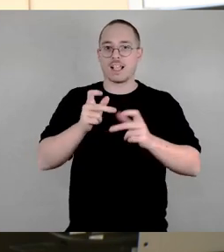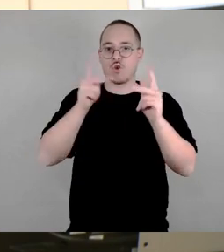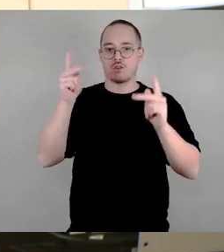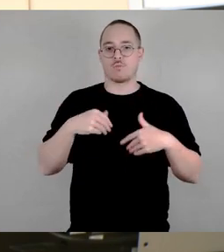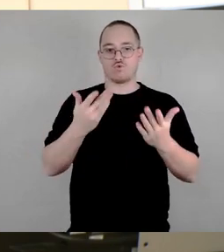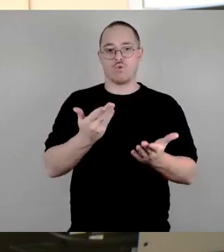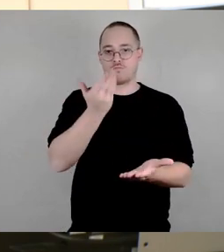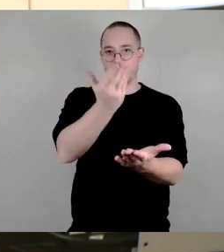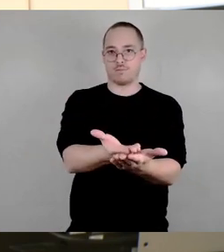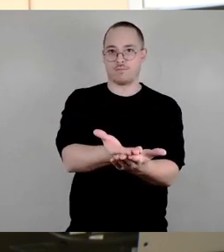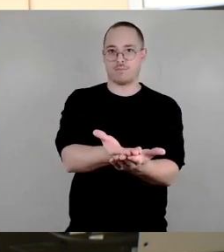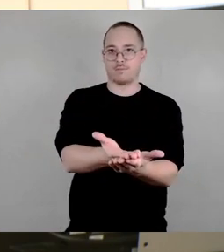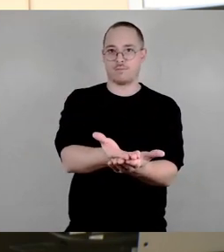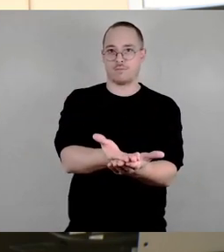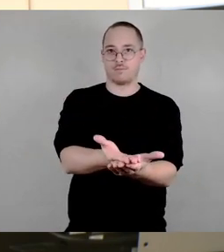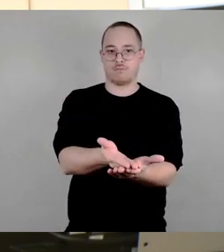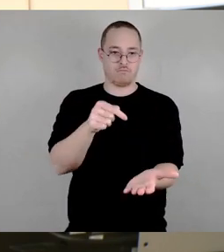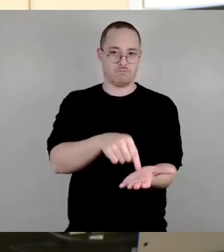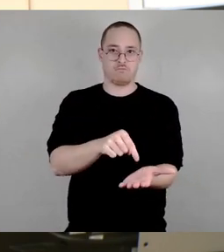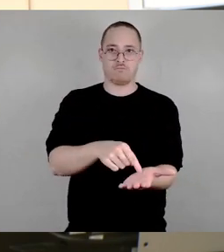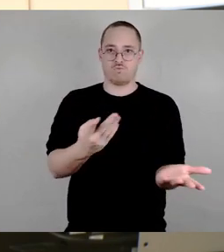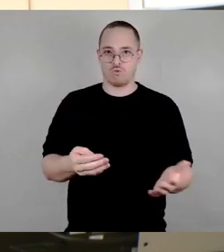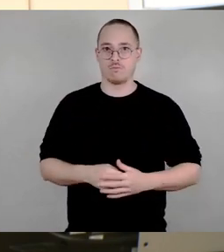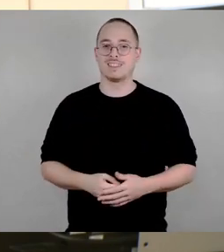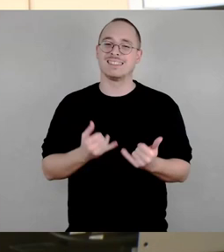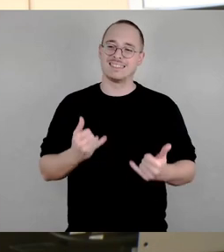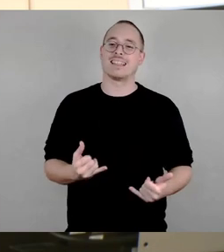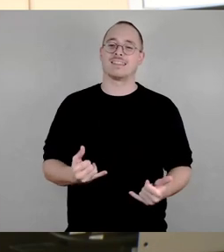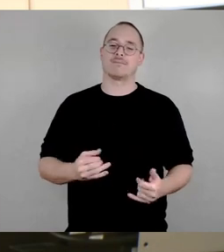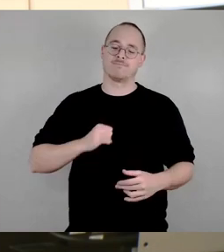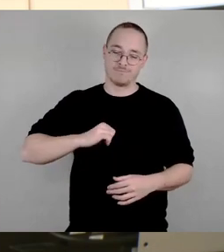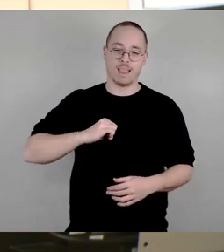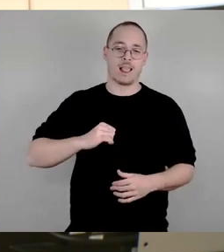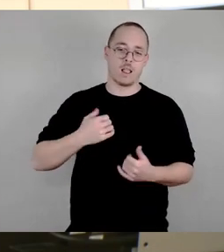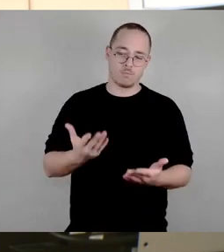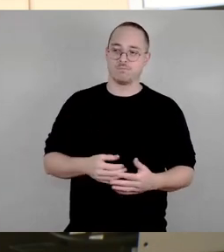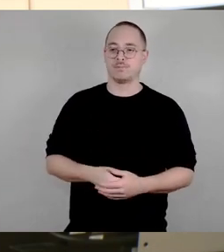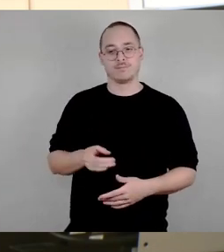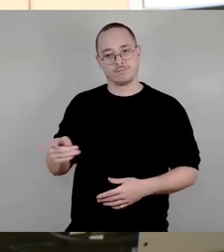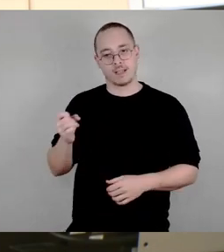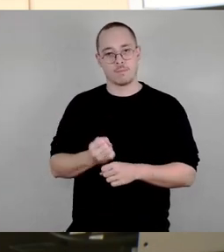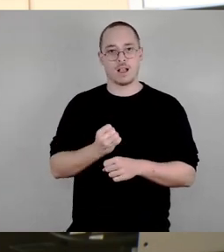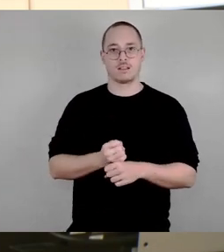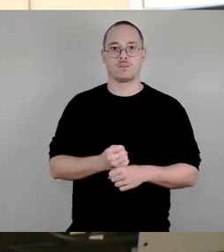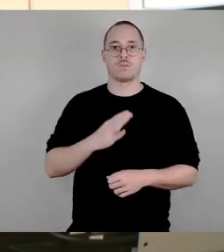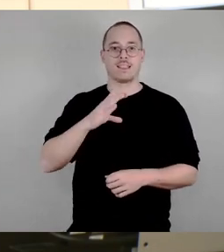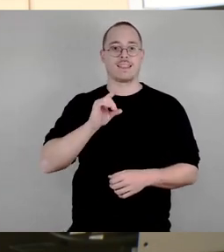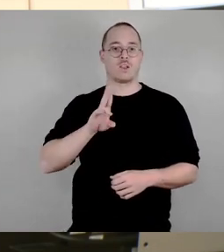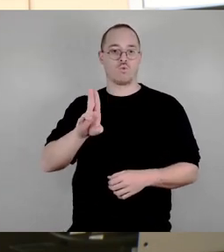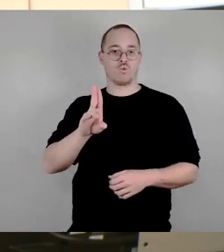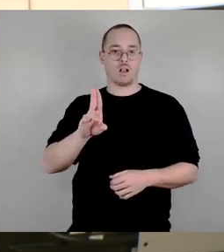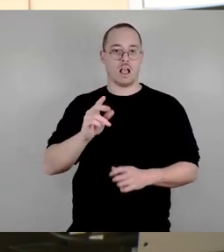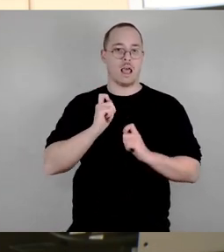Es wird also Zeit, dass wir dort vorankommen. Und der Antrag der CDU, der heute hier der Gegenstand der Debatte ist,